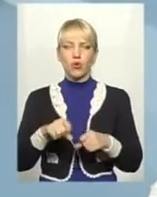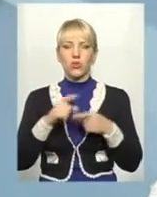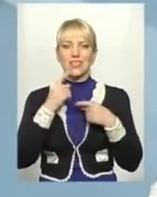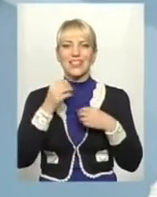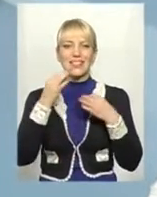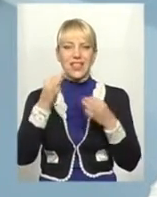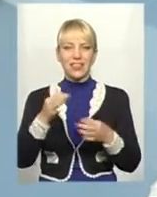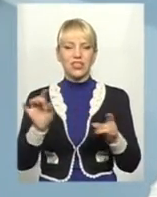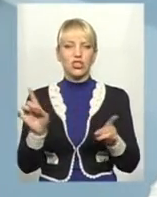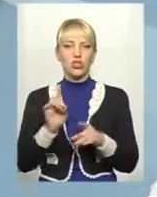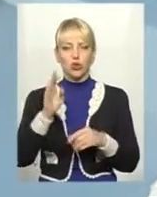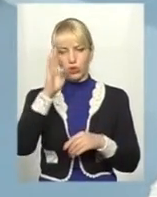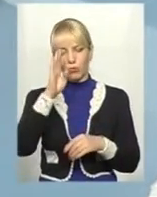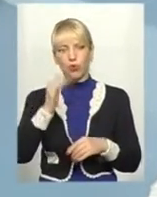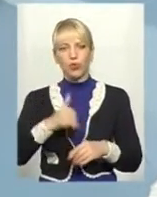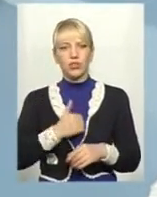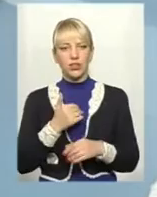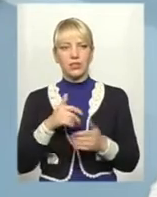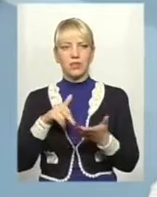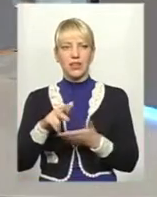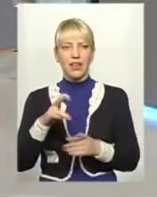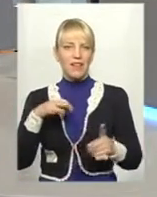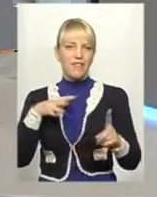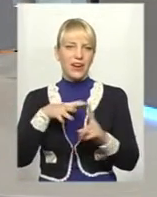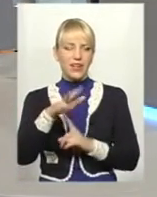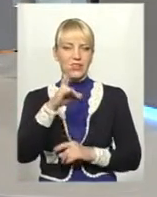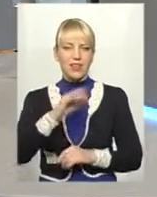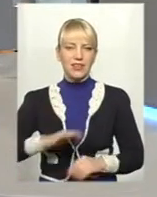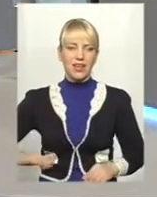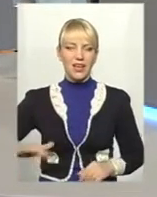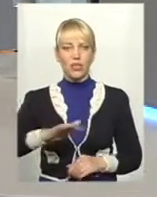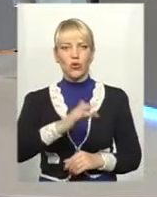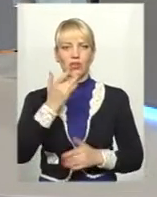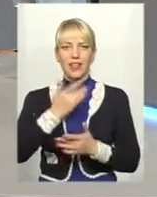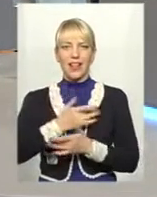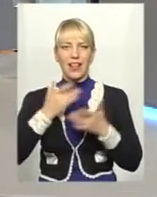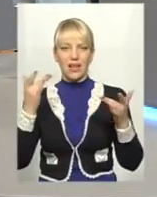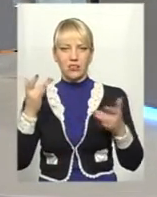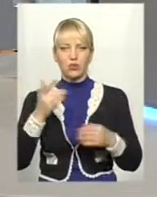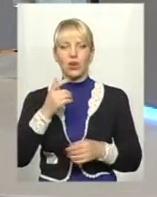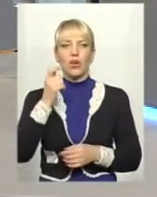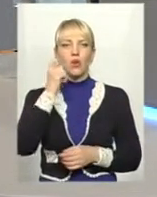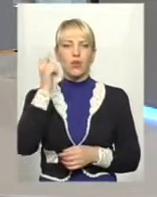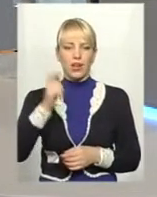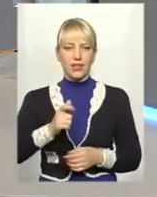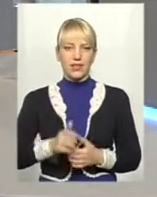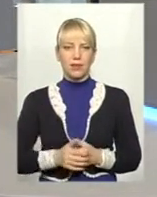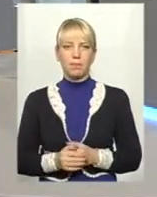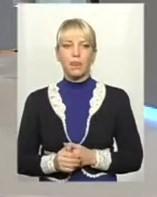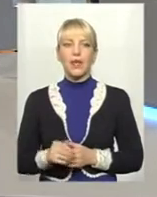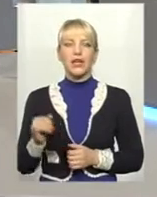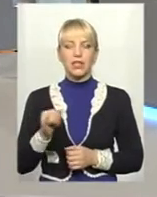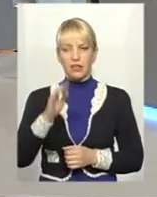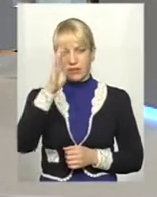хотілося піти ще в рейди на територію Градянської України. І